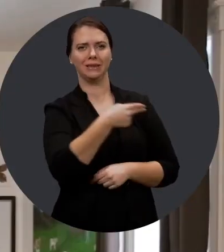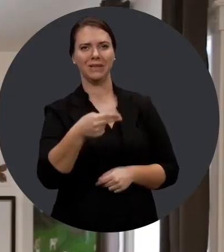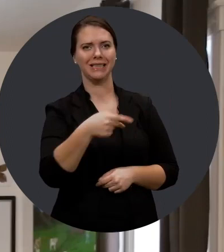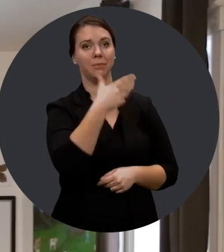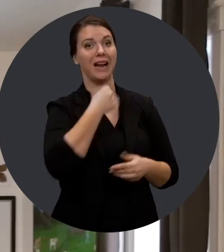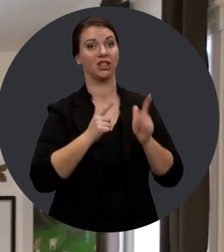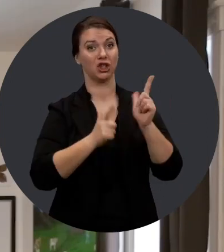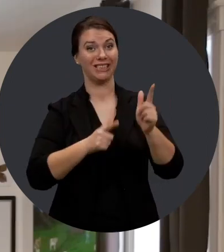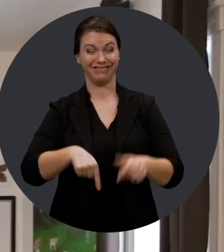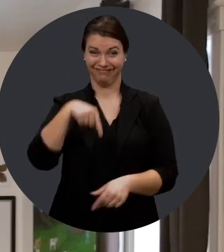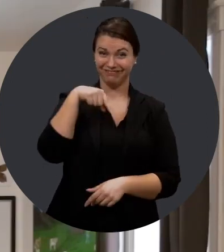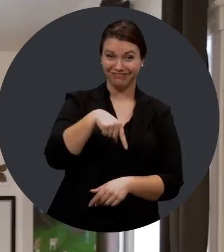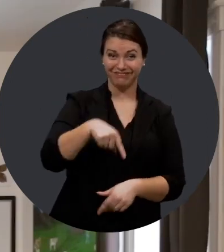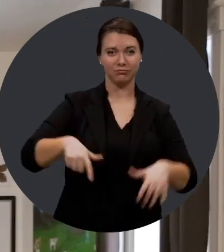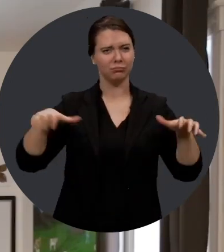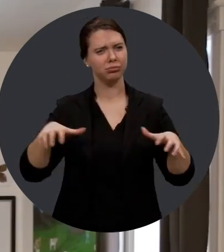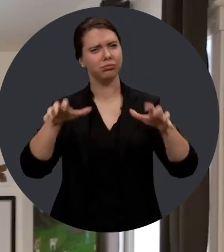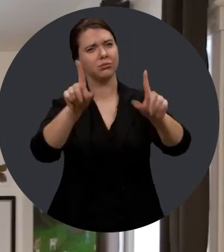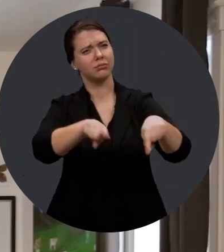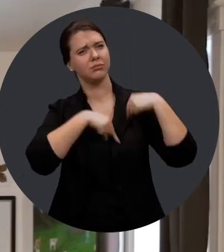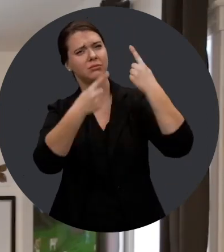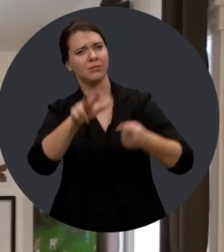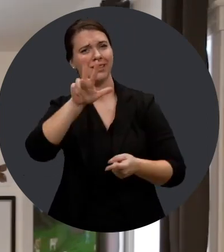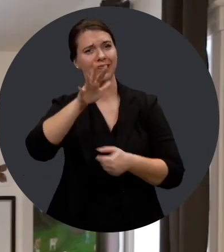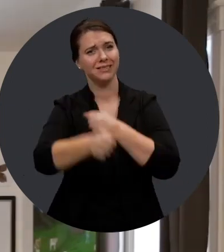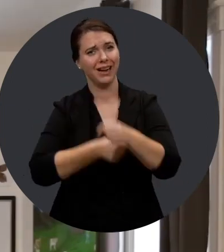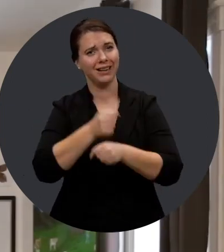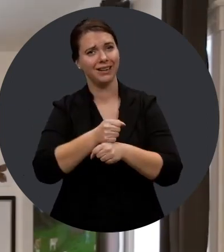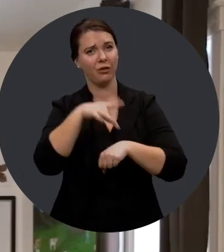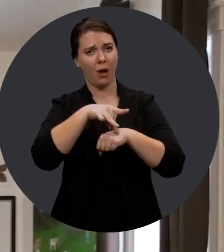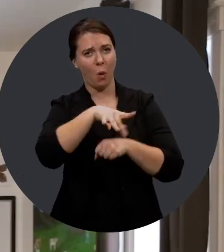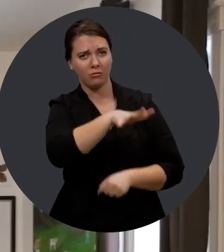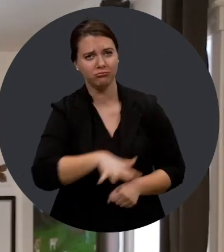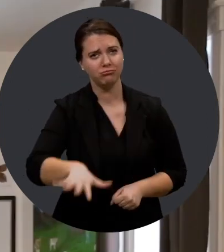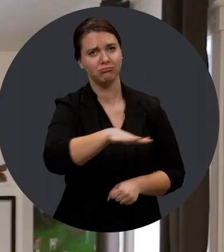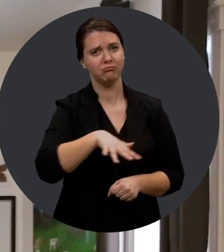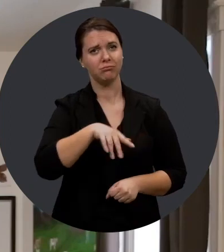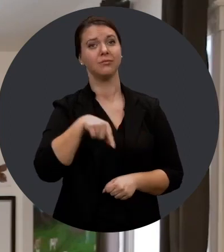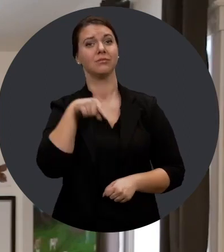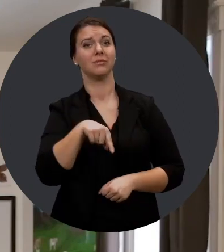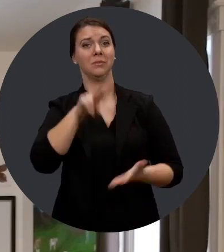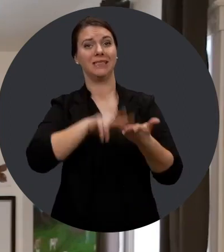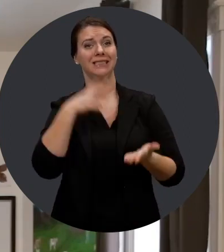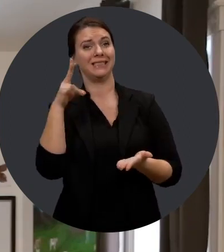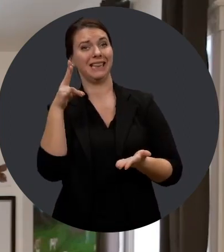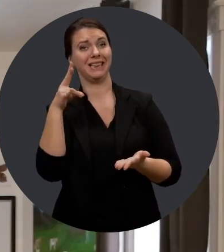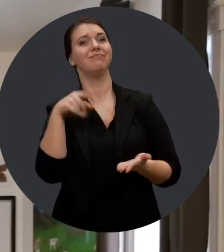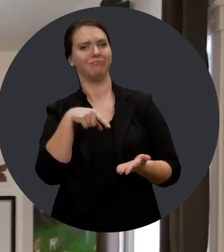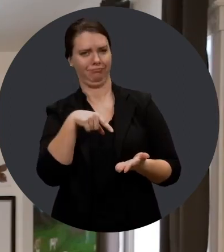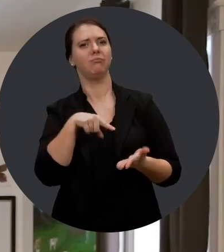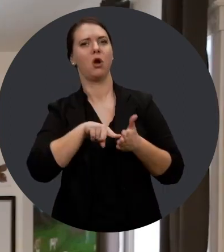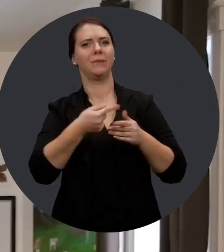handicapées de Bellechasse est active depuis 35 ans sur son territoire. En 2017, elle a lancé le projet « Virage